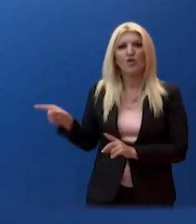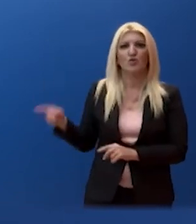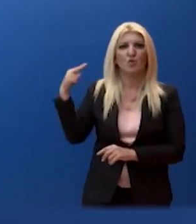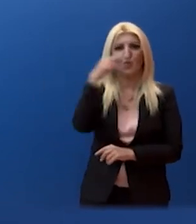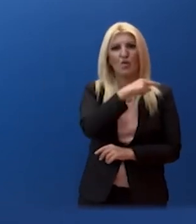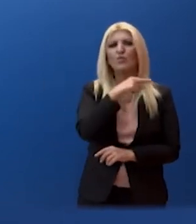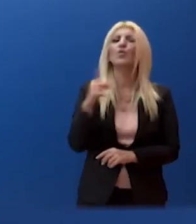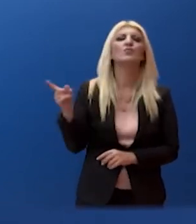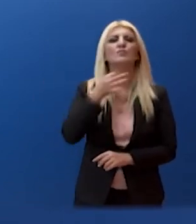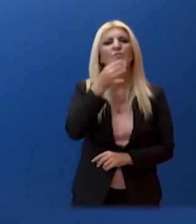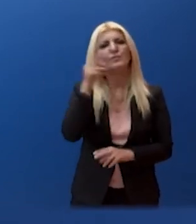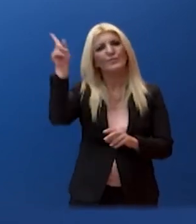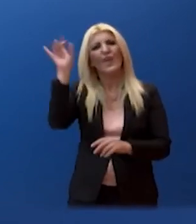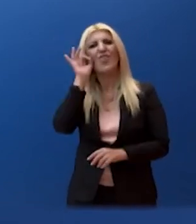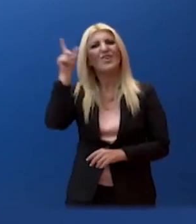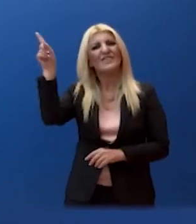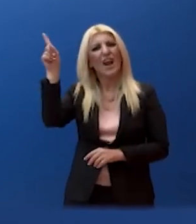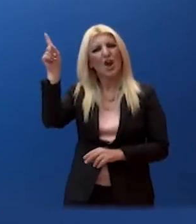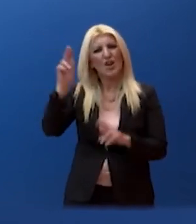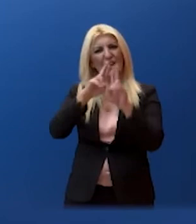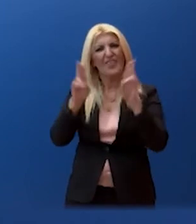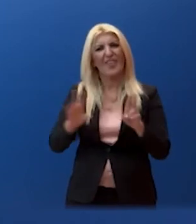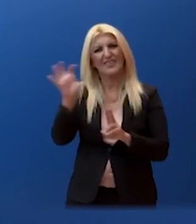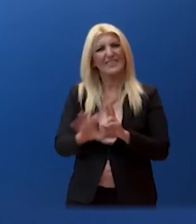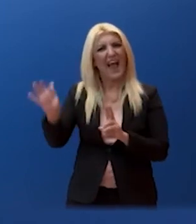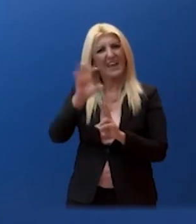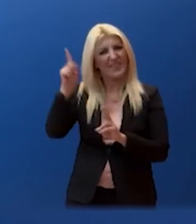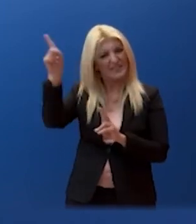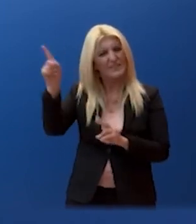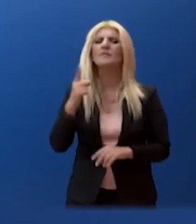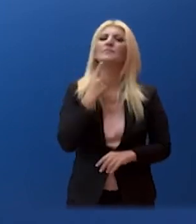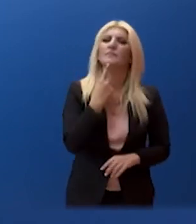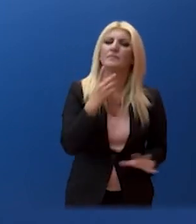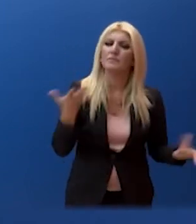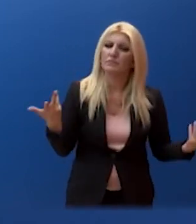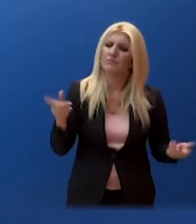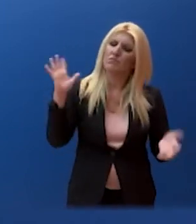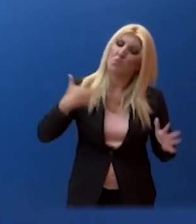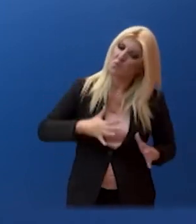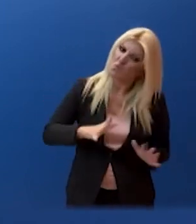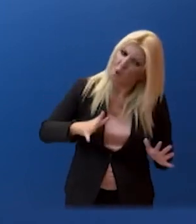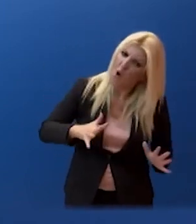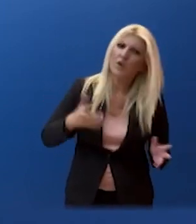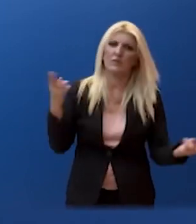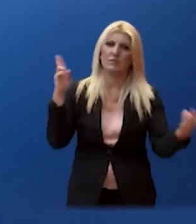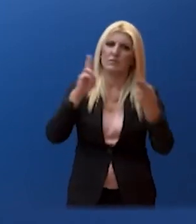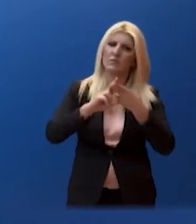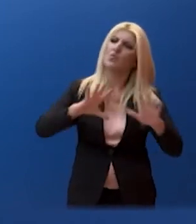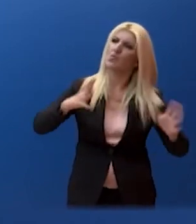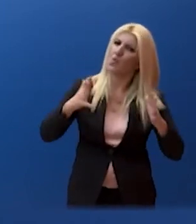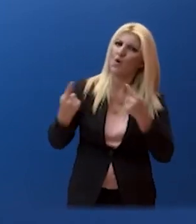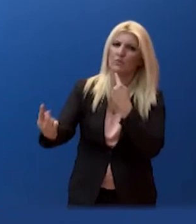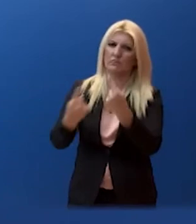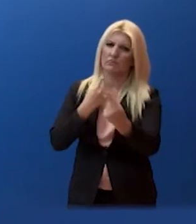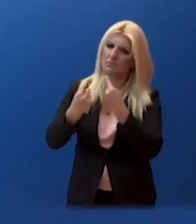στην Θεσσαλονίκη Χελέξηπο Φόρουμ, στο οποίο είπε ότι μπορεί να υπάρχει οποιαδήποτε συνάντηση, οποιαδήποτε επικοινωνία, και δεν θα πρέπει να